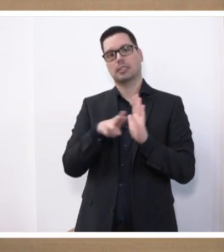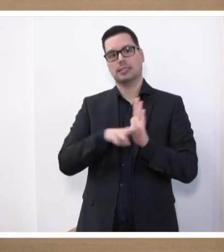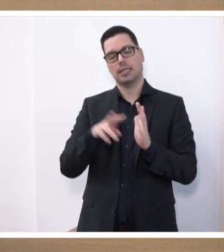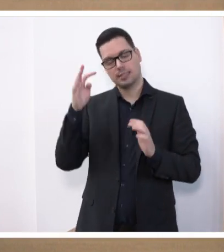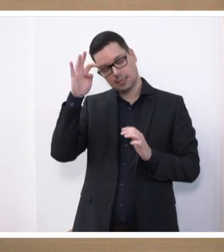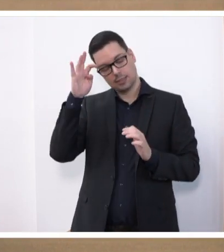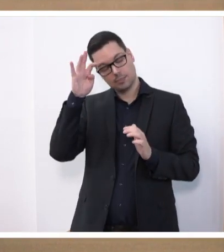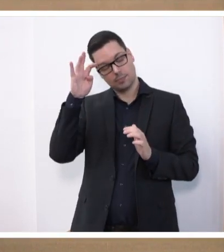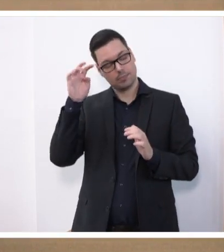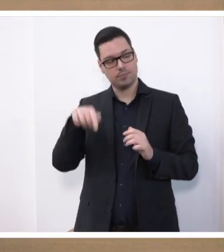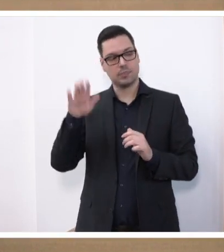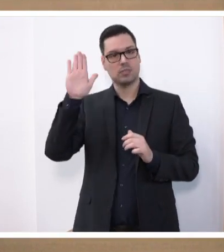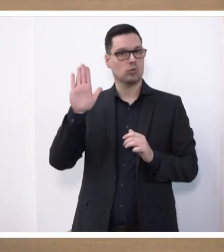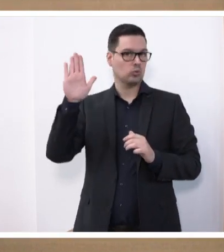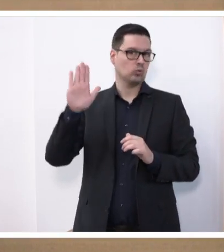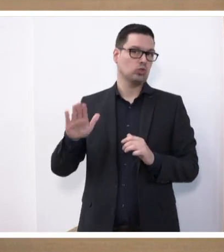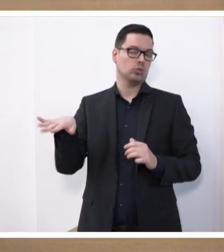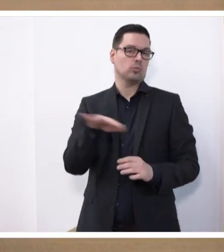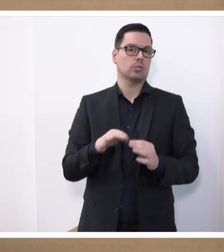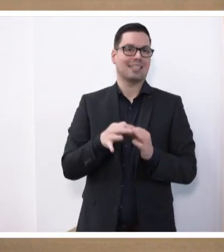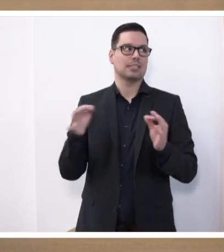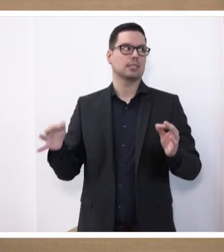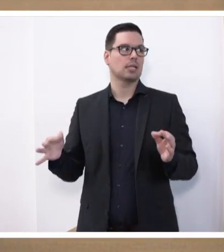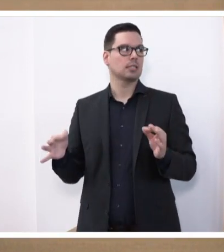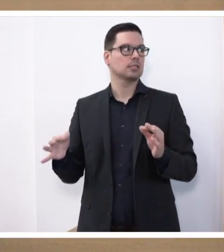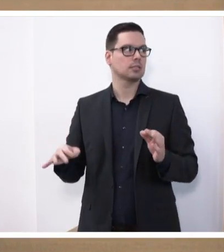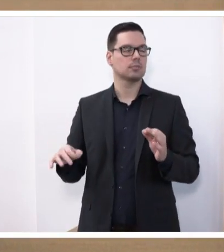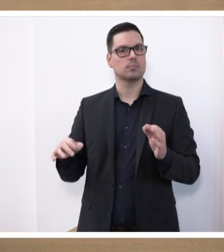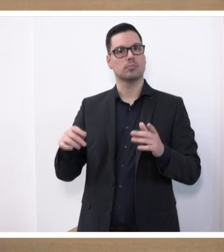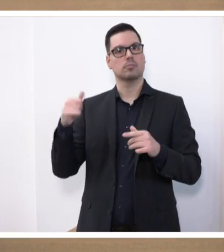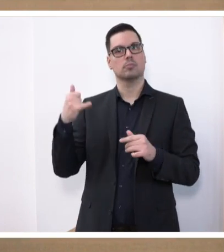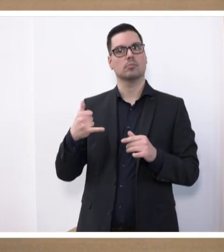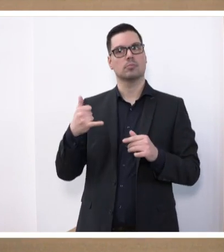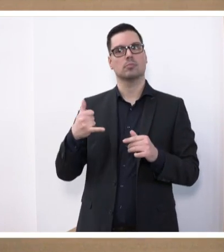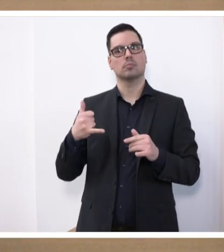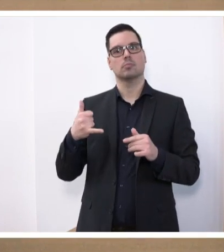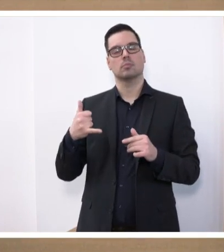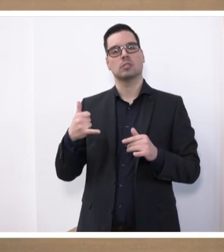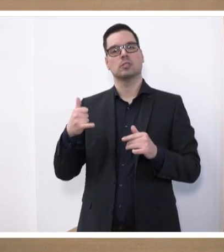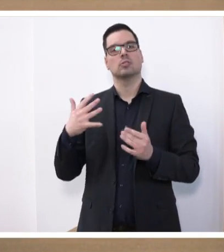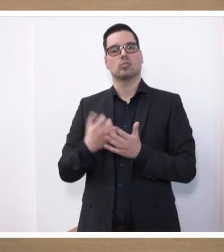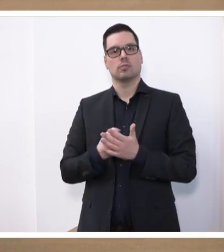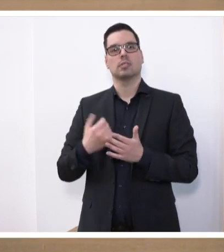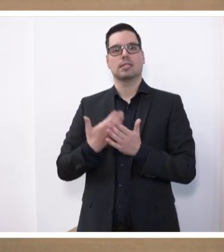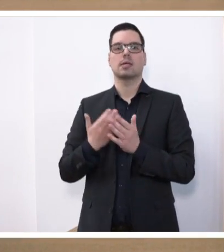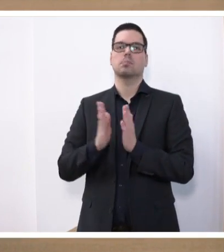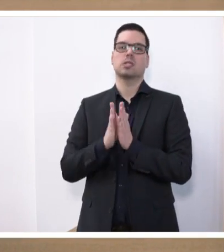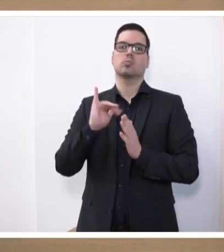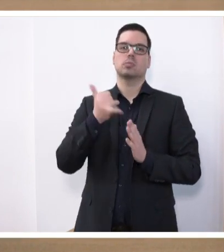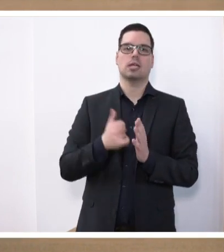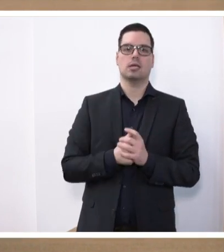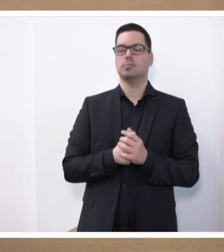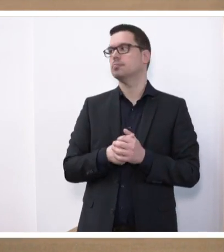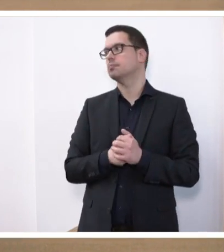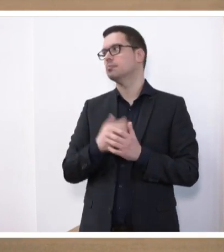Diese Zustimmung des Landtages soll mit dem vorliegenden Gesetzentwurf nunmehr eingeholt werden. Deshalb bitte ich um Zustimmung zu diesem